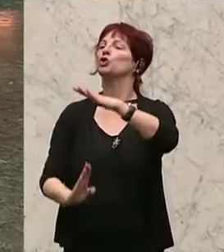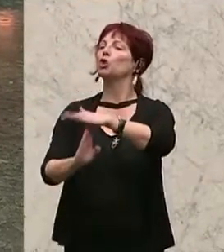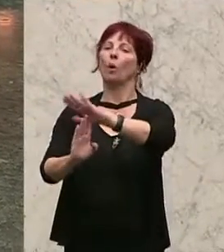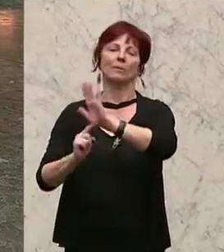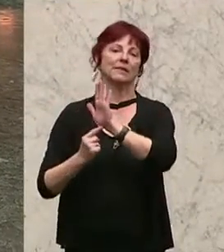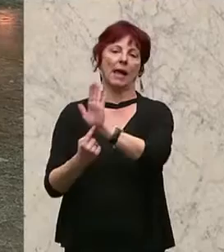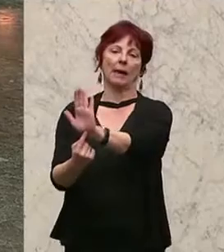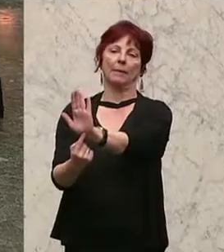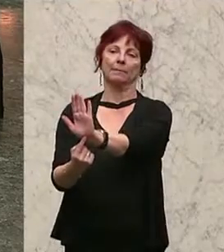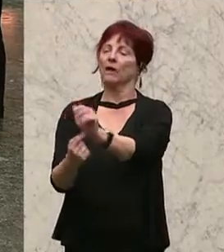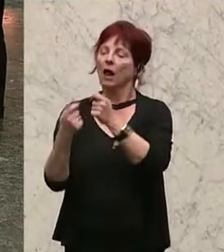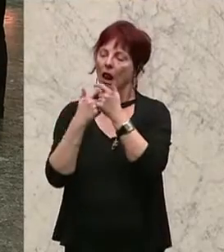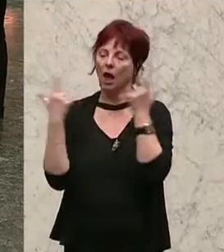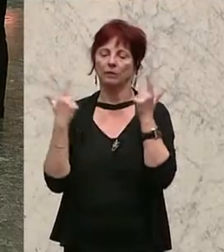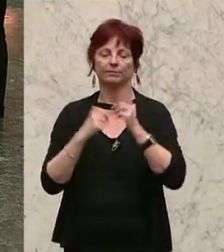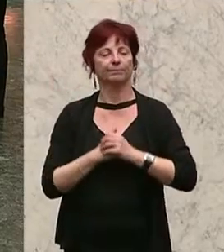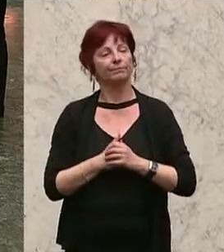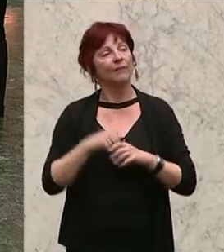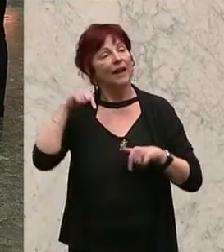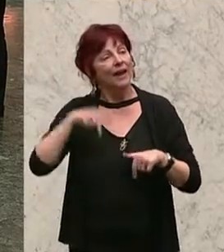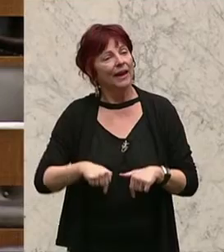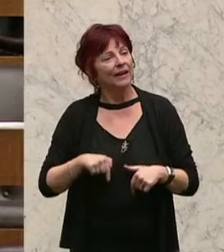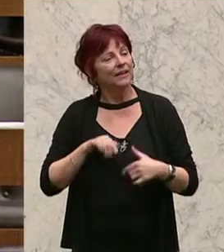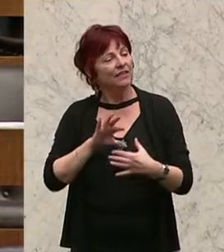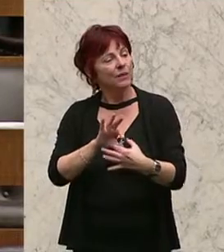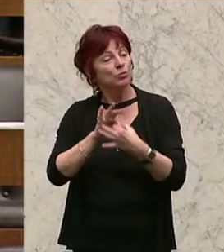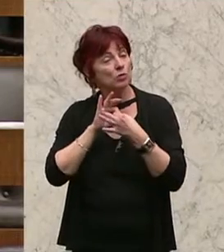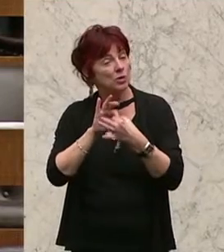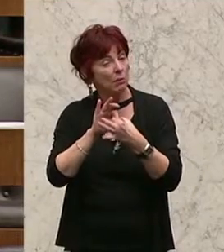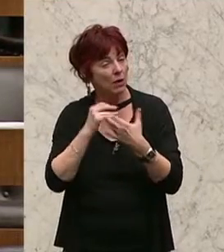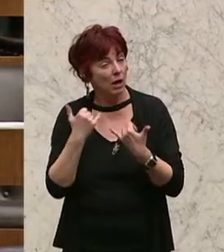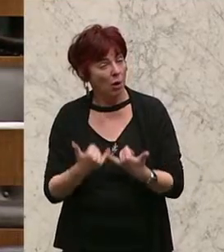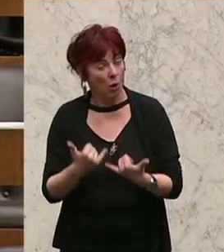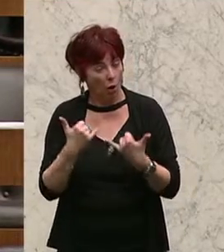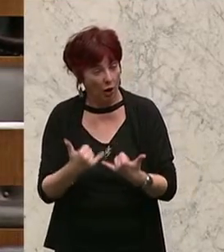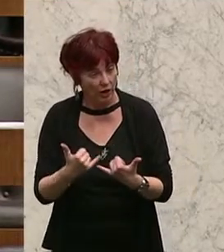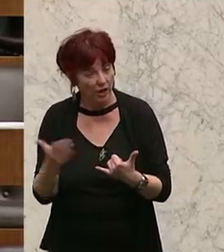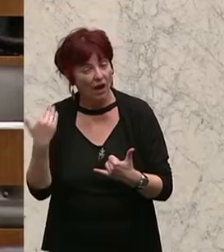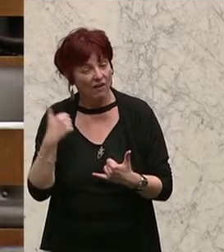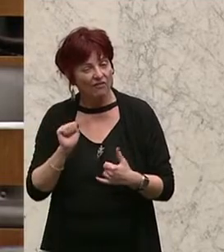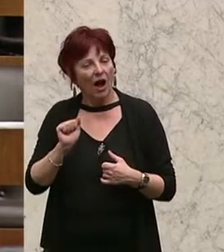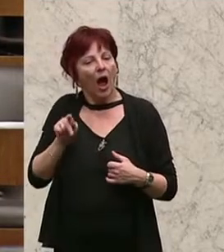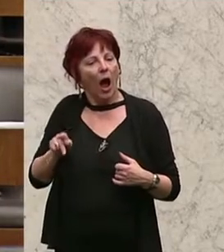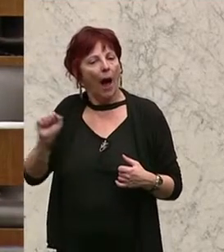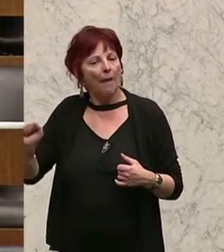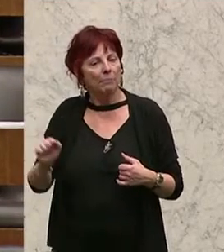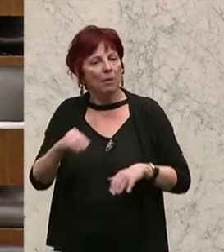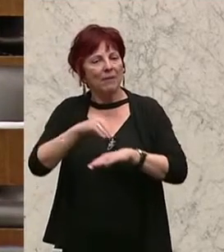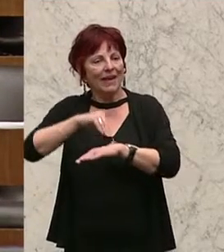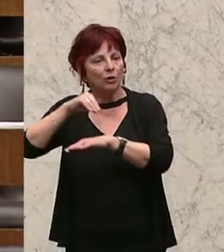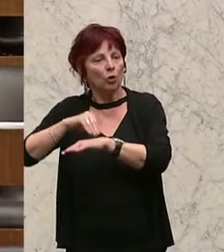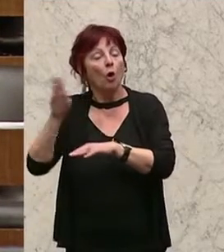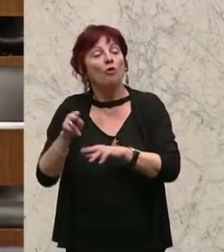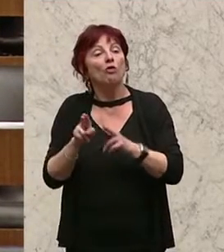Zusammenhang ist aber heute eine Apermeldung des Bundeskanzlers Kern hervorgekommen, die